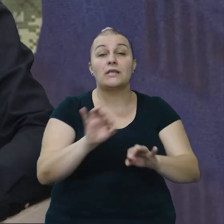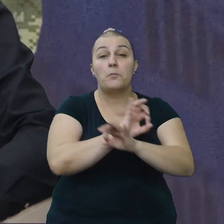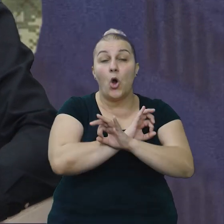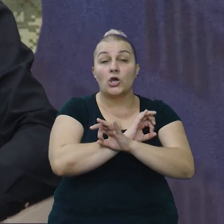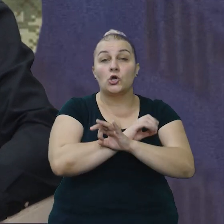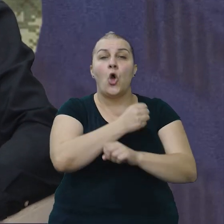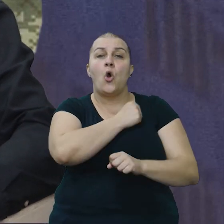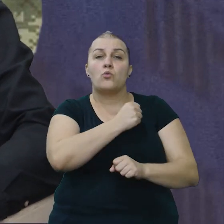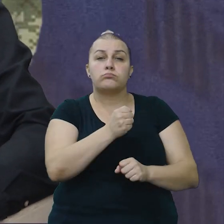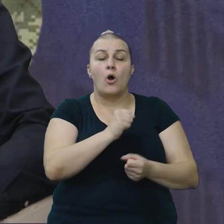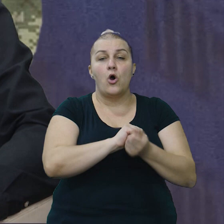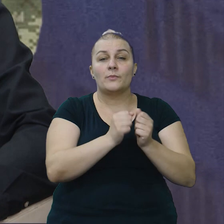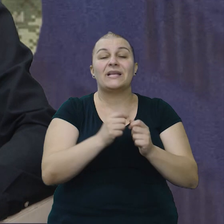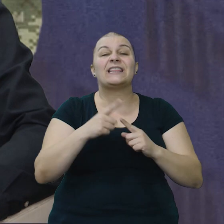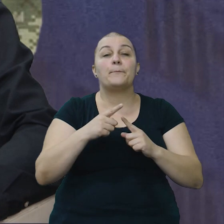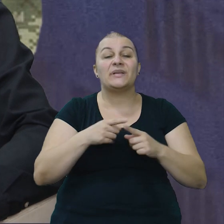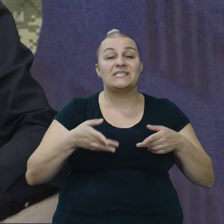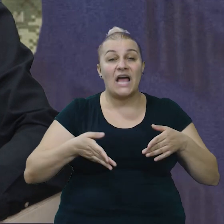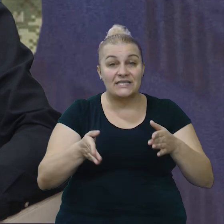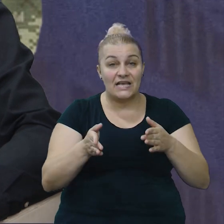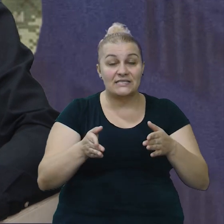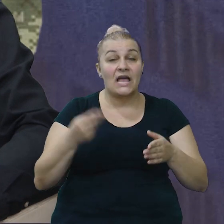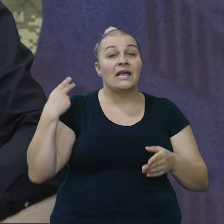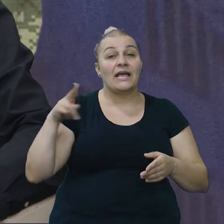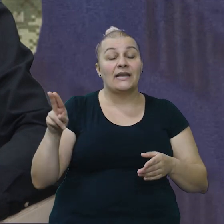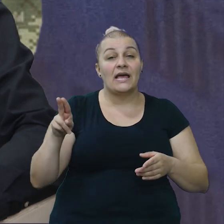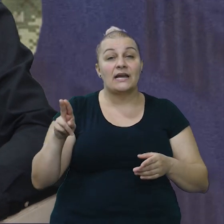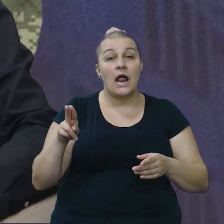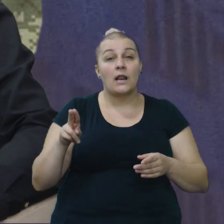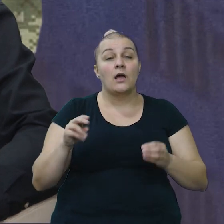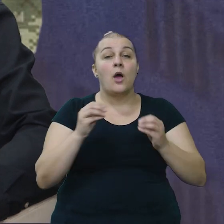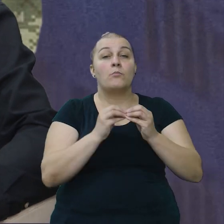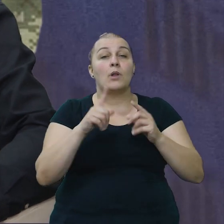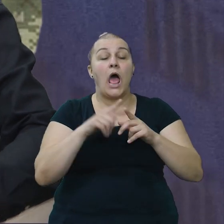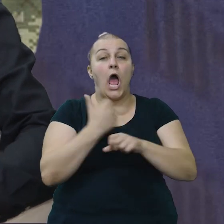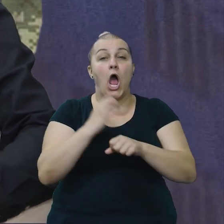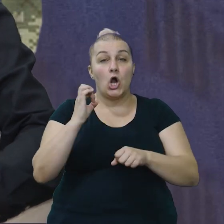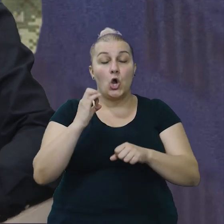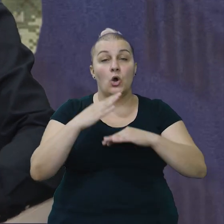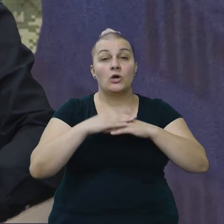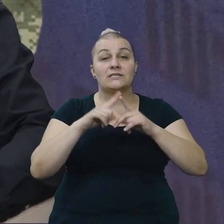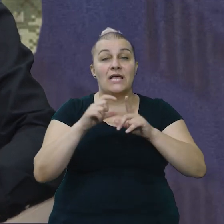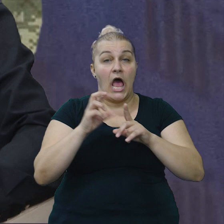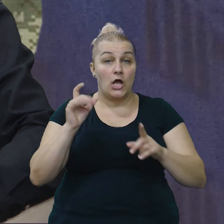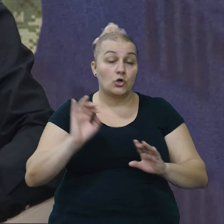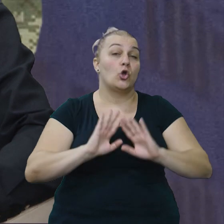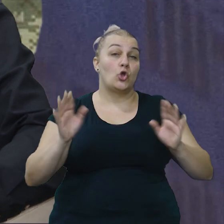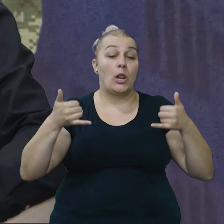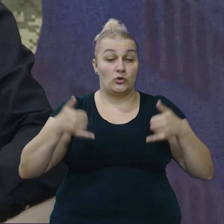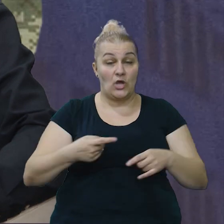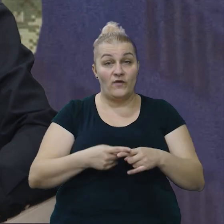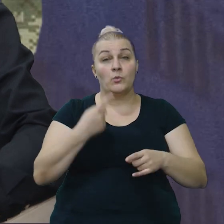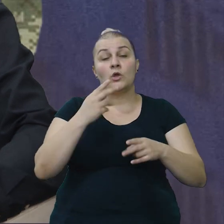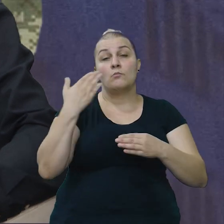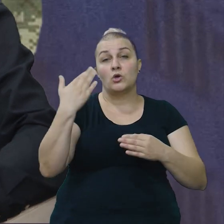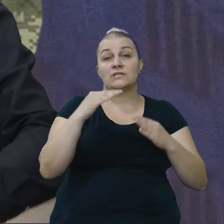u junačkoj obranji na trpinskoj cesti general bojnik Blago Zadro. toliko za ovaj put. Pozdrav domovinsko